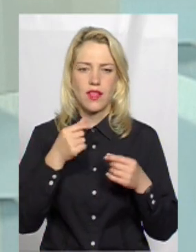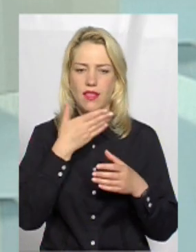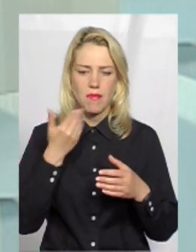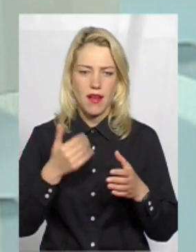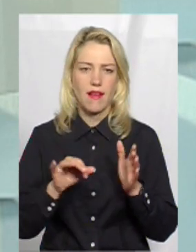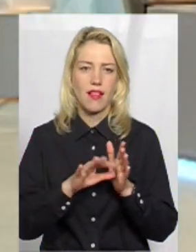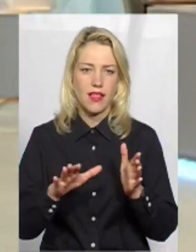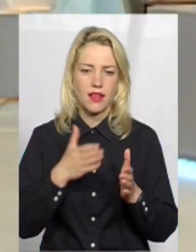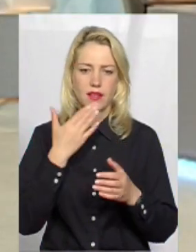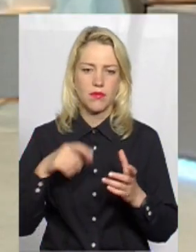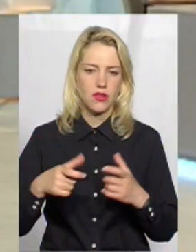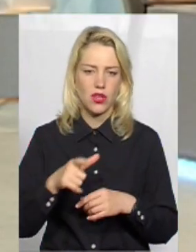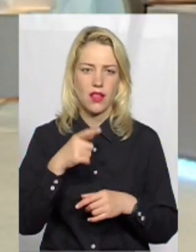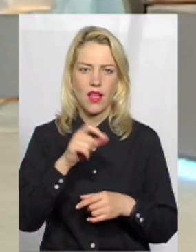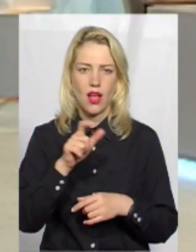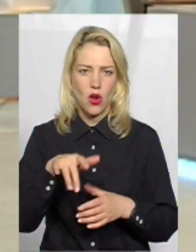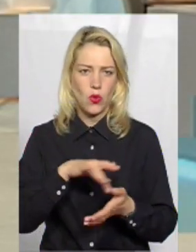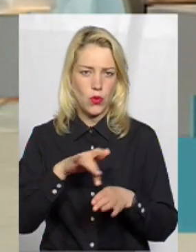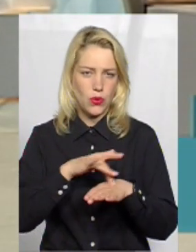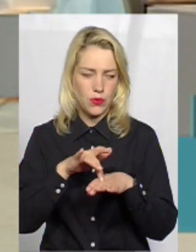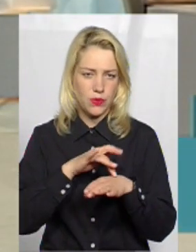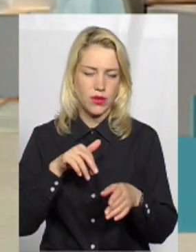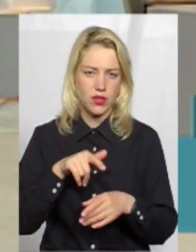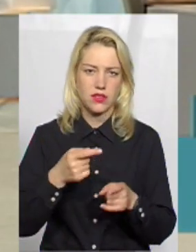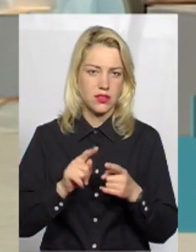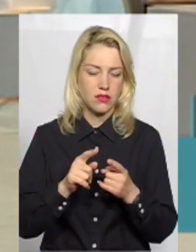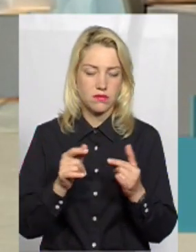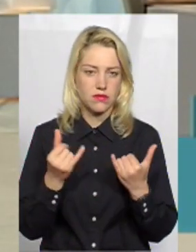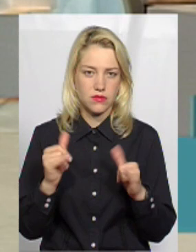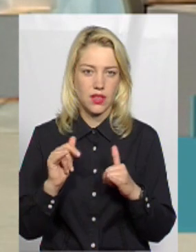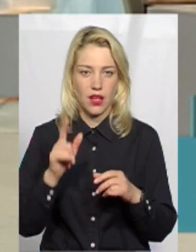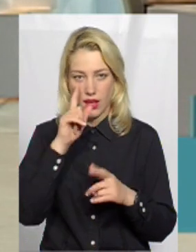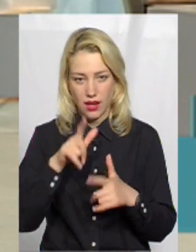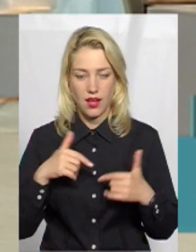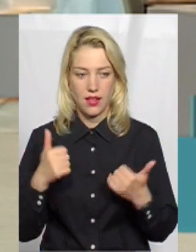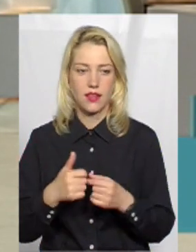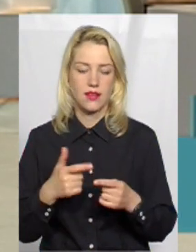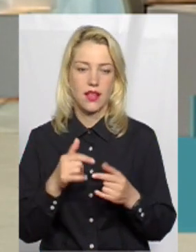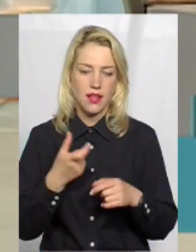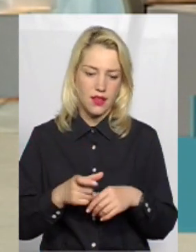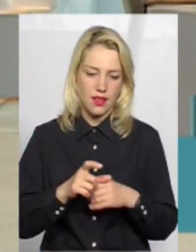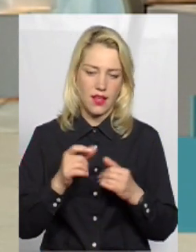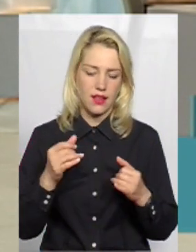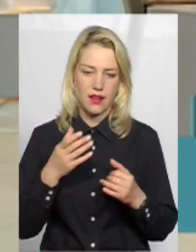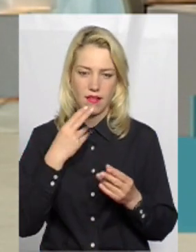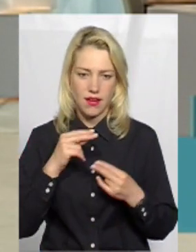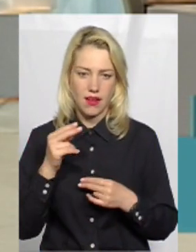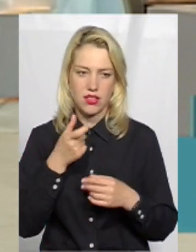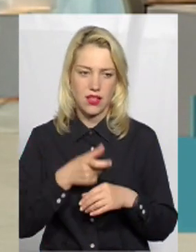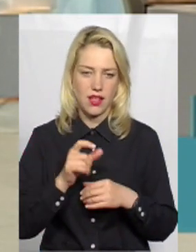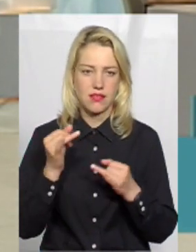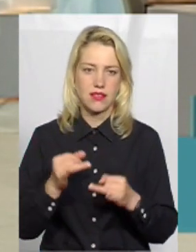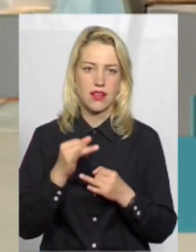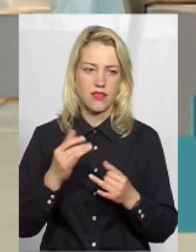ходять роздягнутими. Тобто дуже така фантастична країна, напевно найкраща, найцікавіша з усіх, які я відвідував колись.